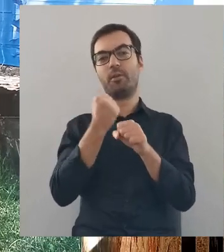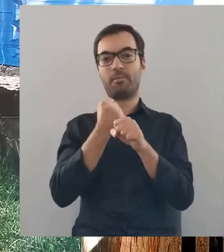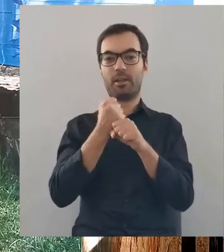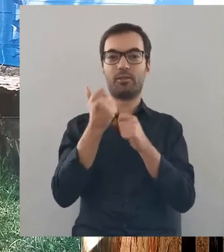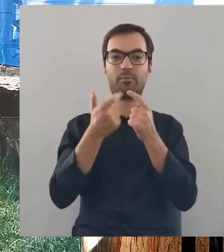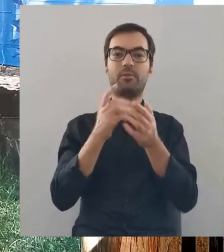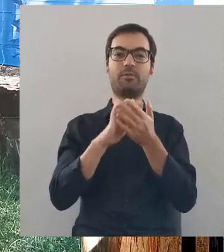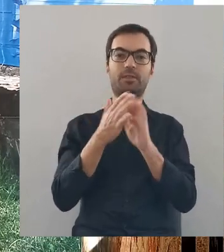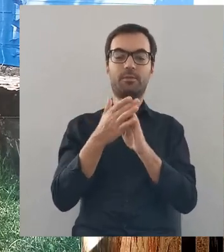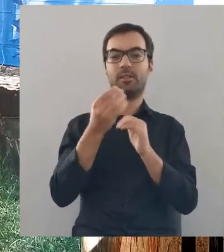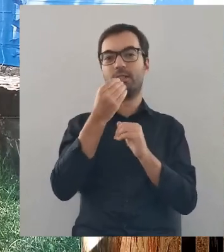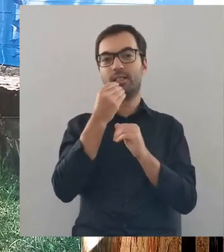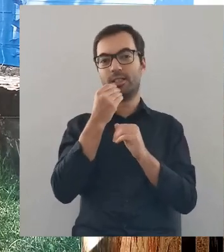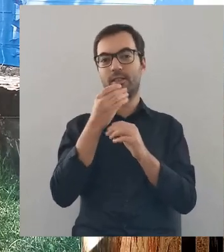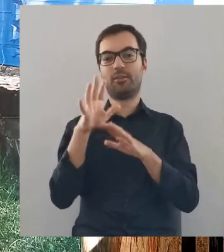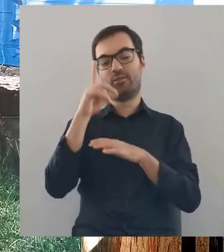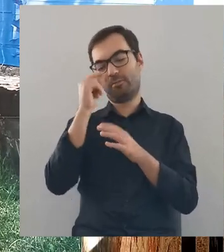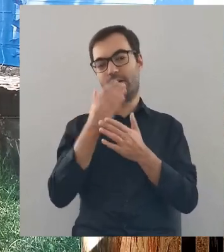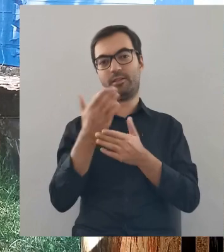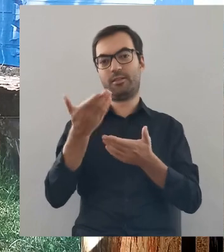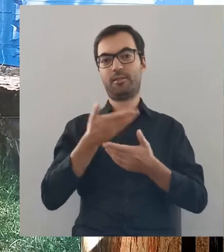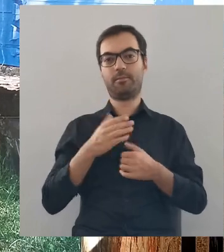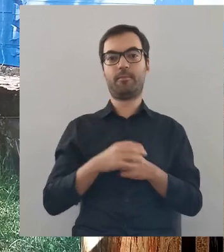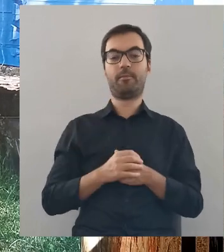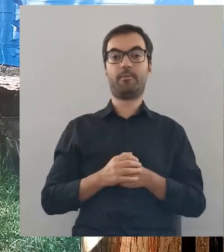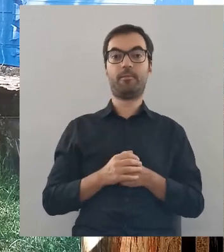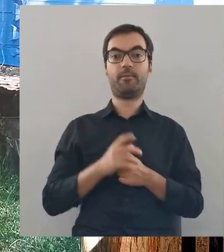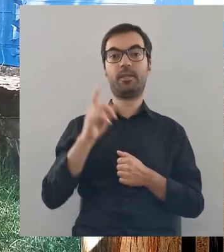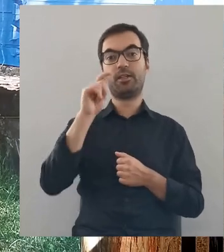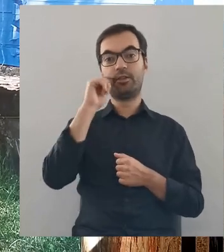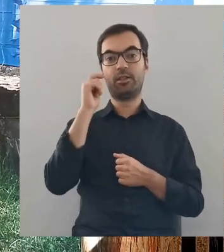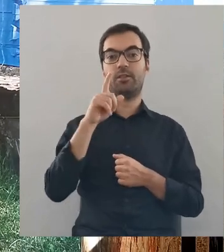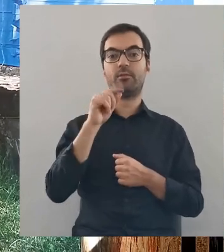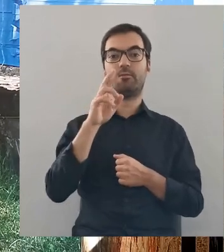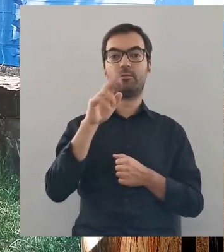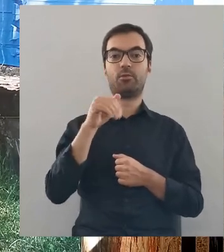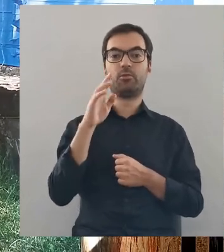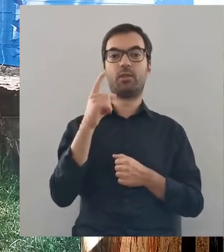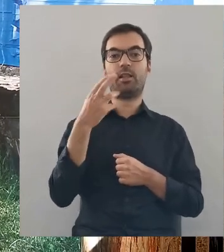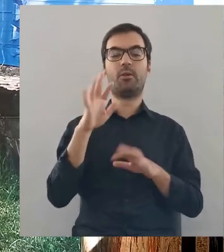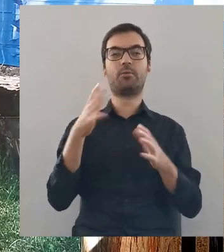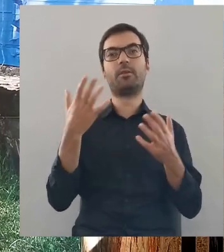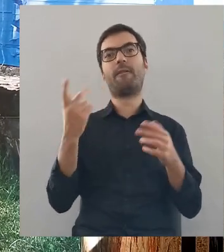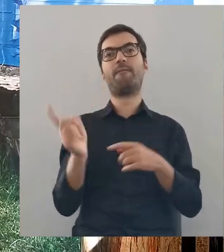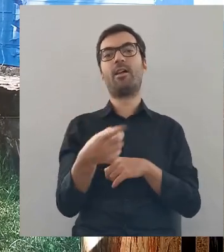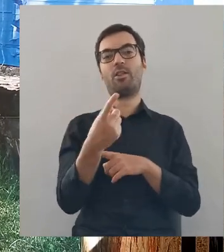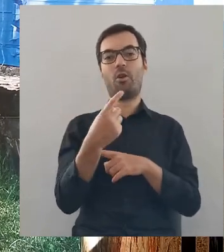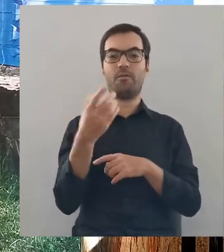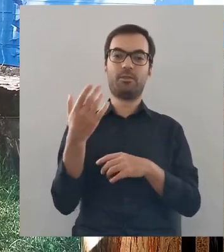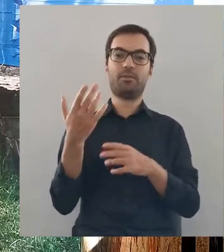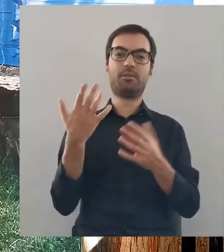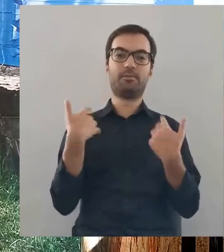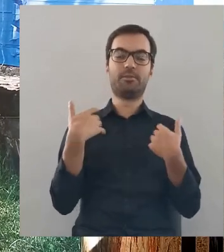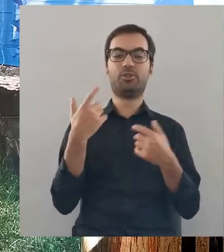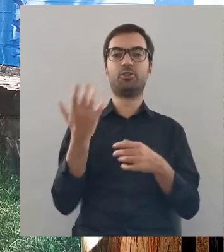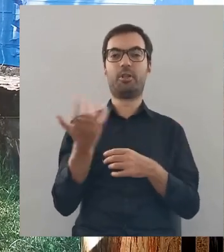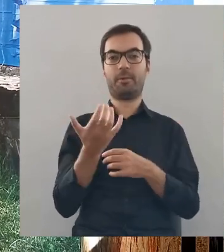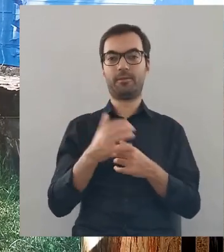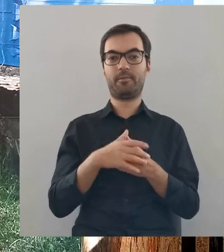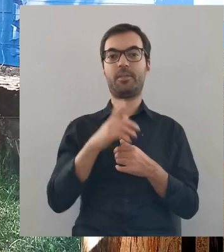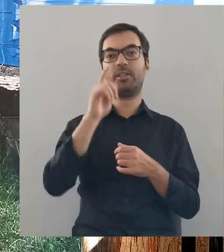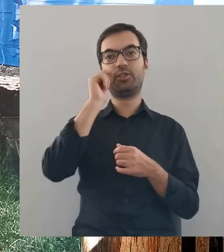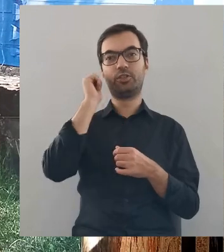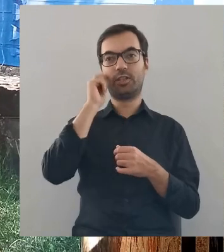wykonywali jakieś drobne obowiązki w zamian za strawę i miejsce do spania. No i dziad proszalny, no to już Państwo wiedzą, to wędrowny, tak po prostu.